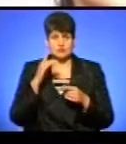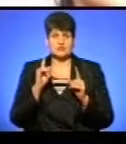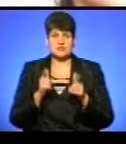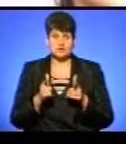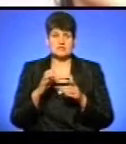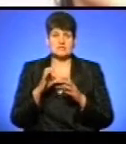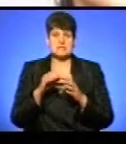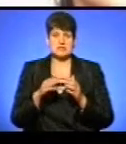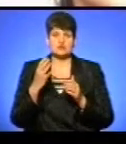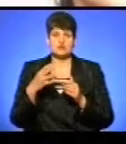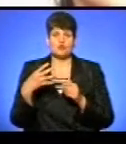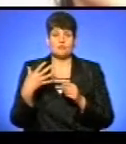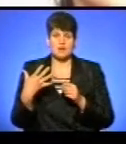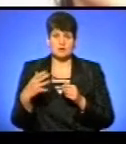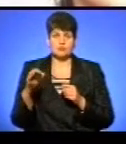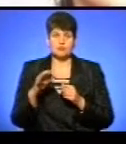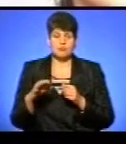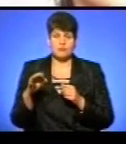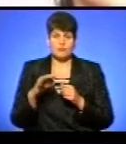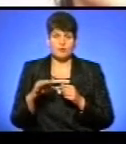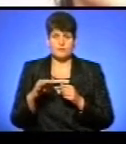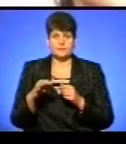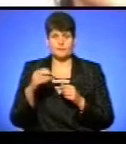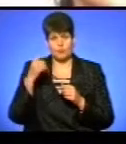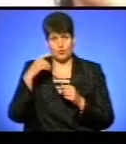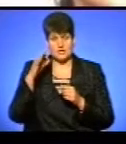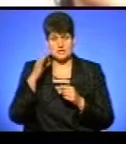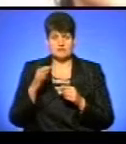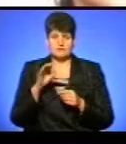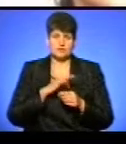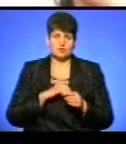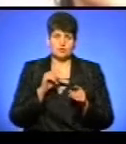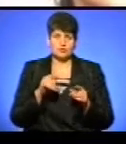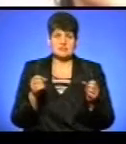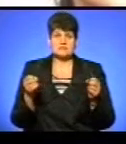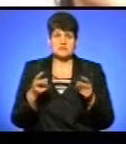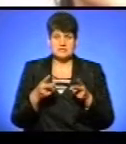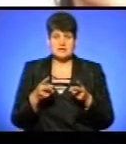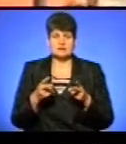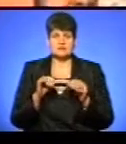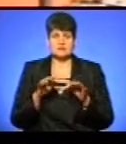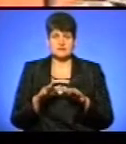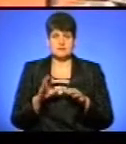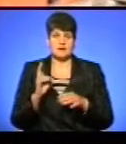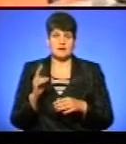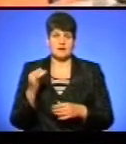-ї закону України про національну поліцію застосували до нього спеціальний засіб – кайданки.